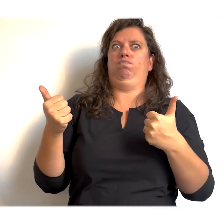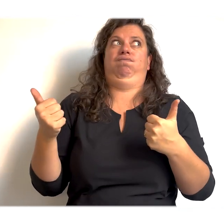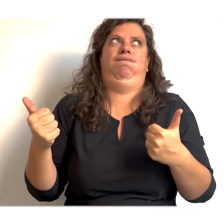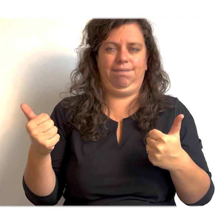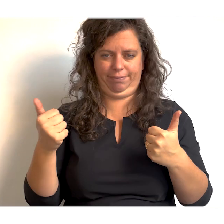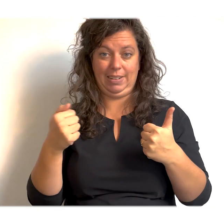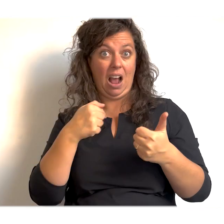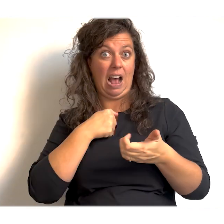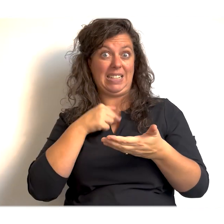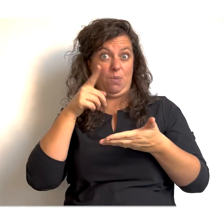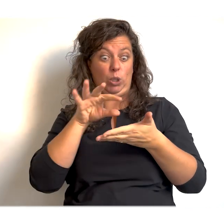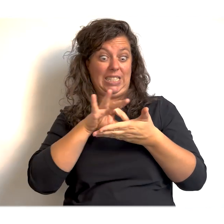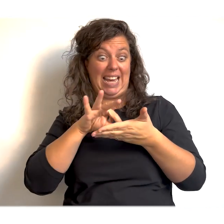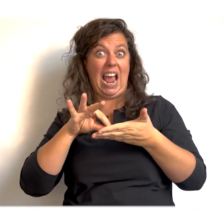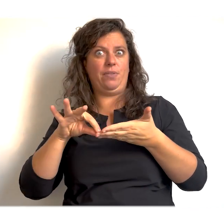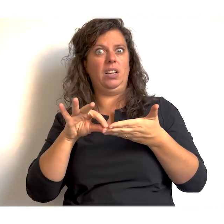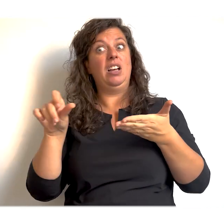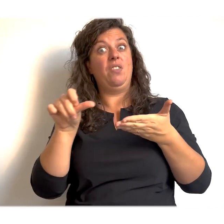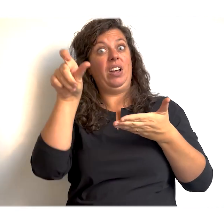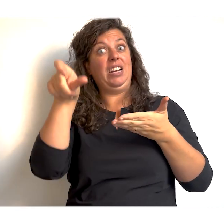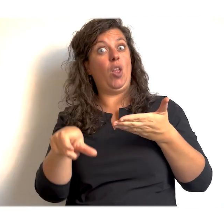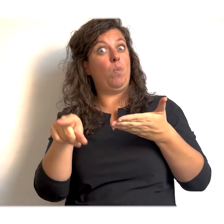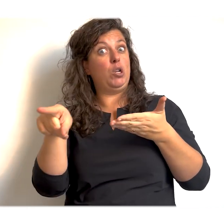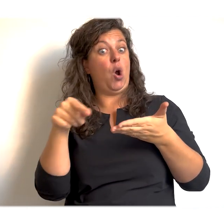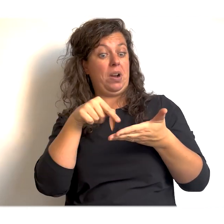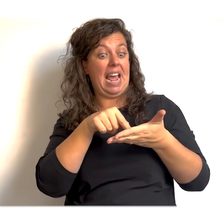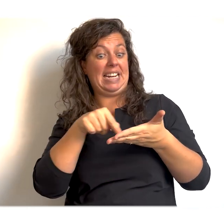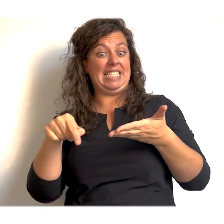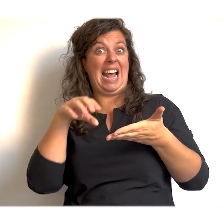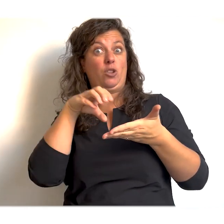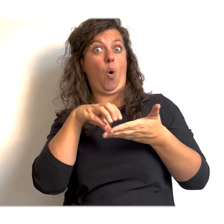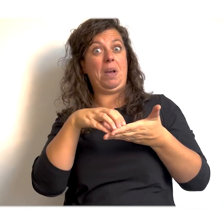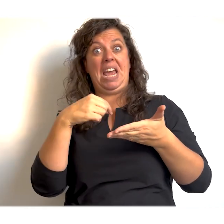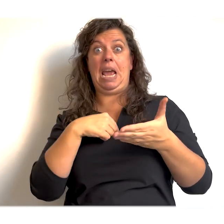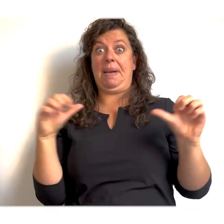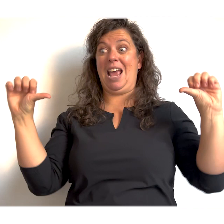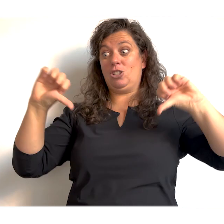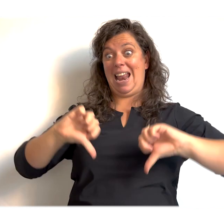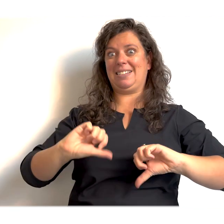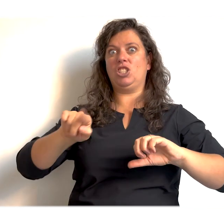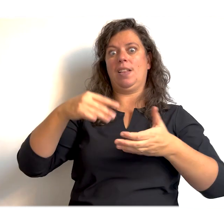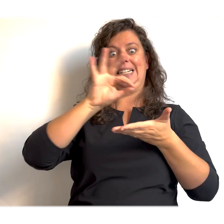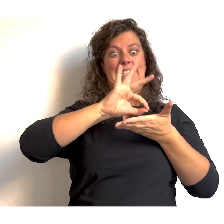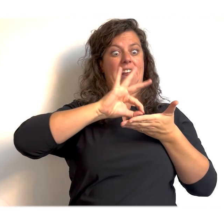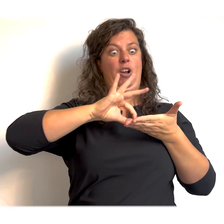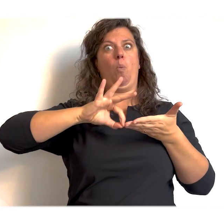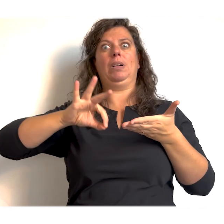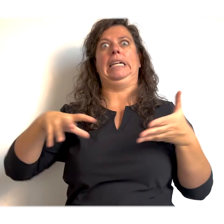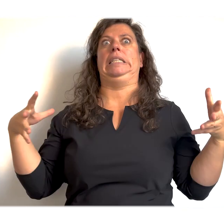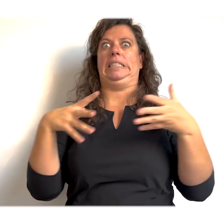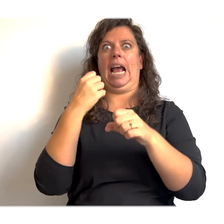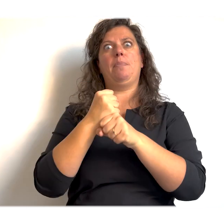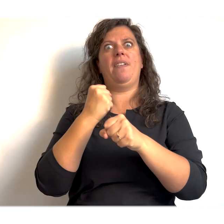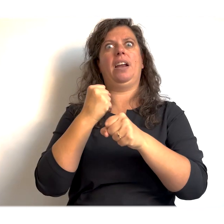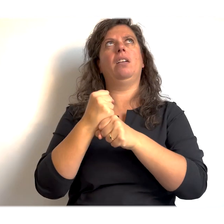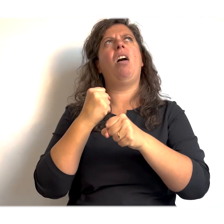ik een vriendenboekje moet schrijven van iemand anders en er staat... hier ben ik heel slecht in... dan zet ik neer samenwerken. Ik vind